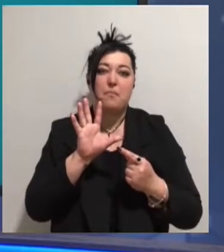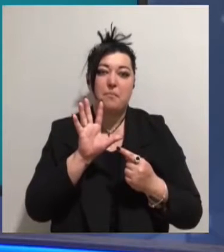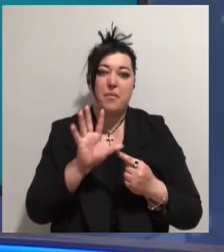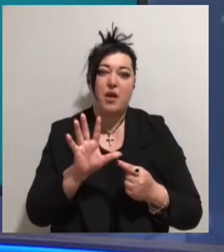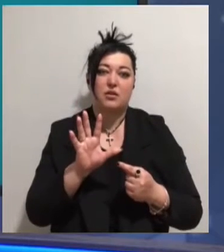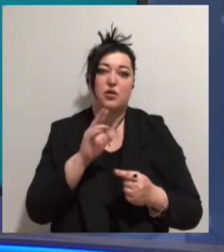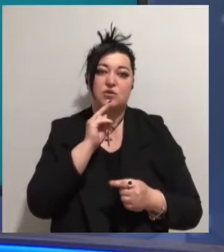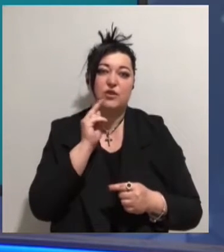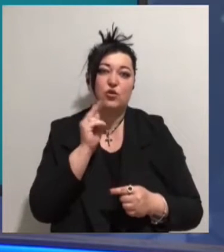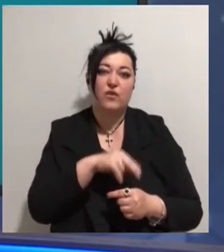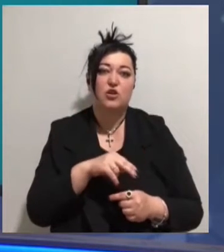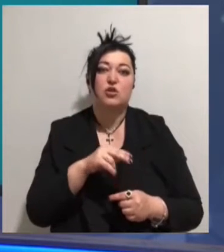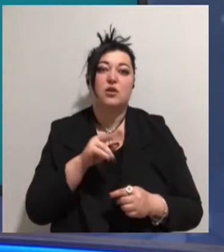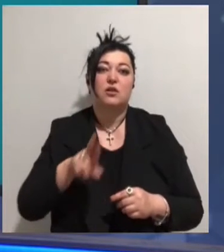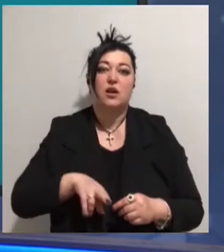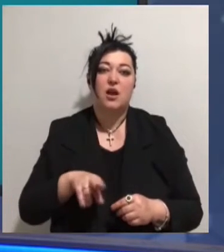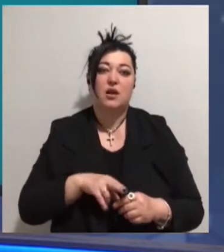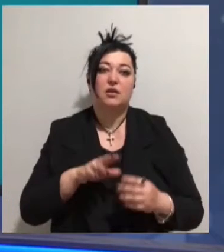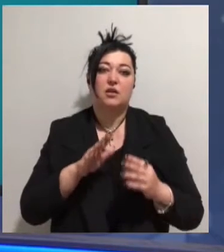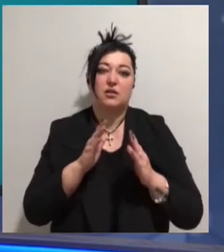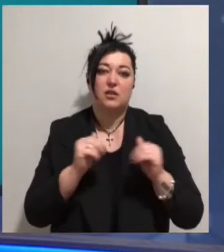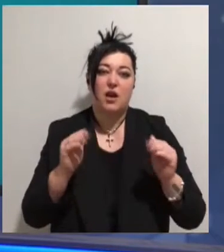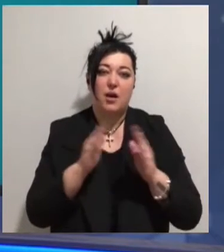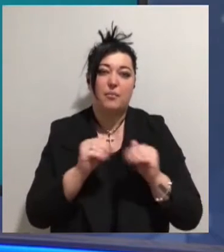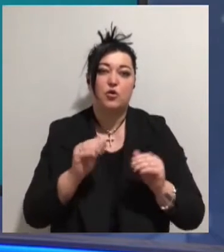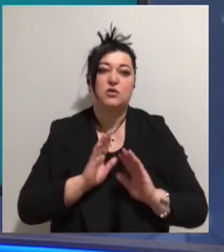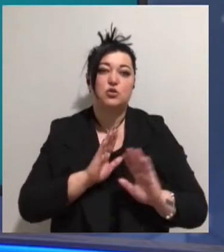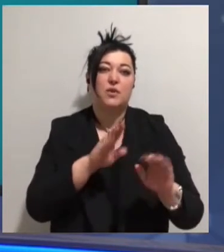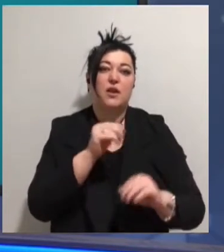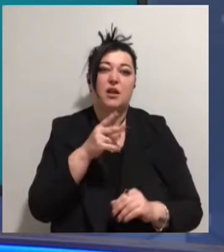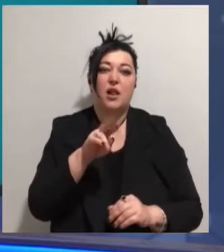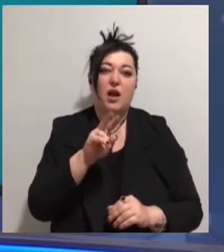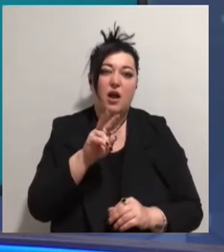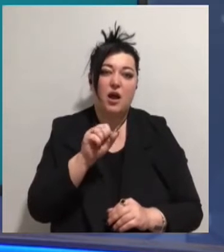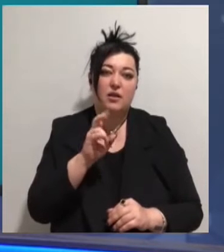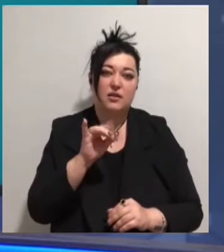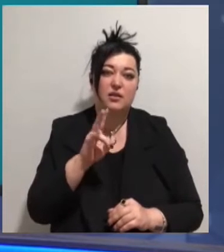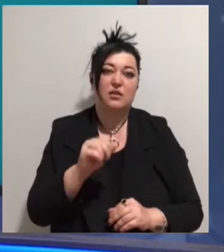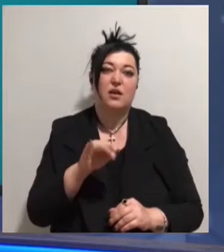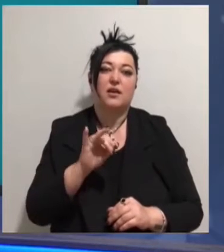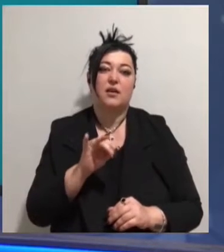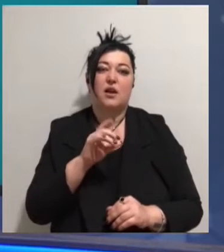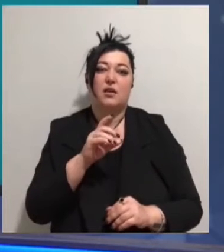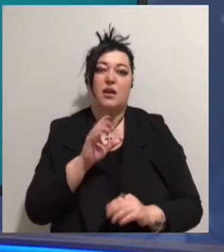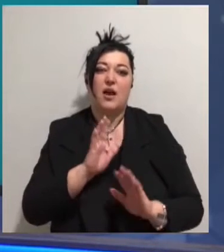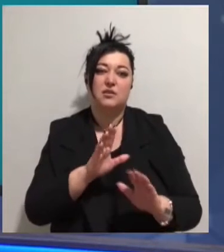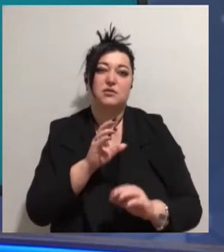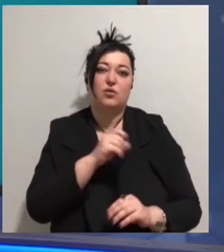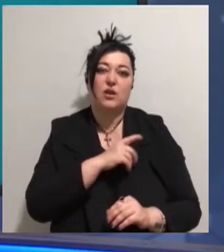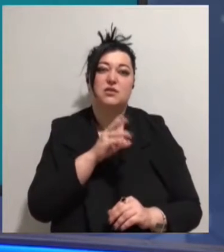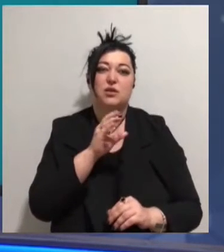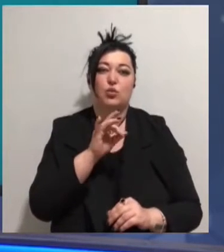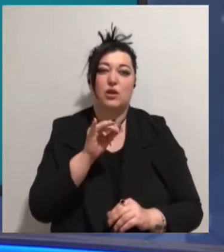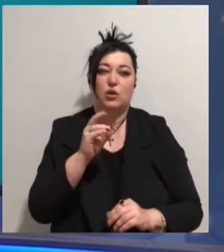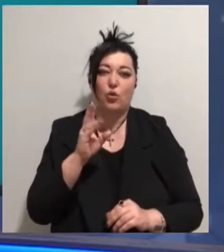екс-директор табору Петра Саркісян, його заступниця Тетяна Ланіна та екс-віце-мер Одеси Зінаїда Цвірінко. А